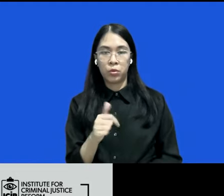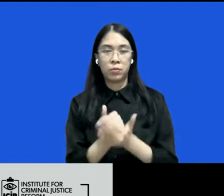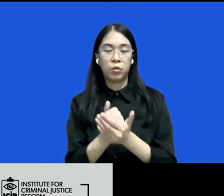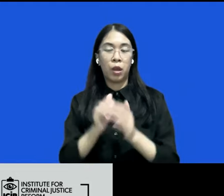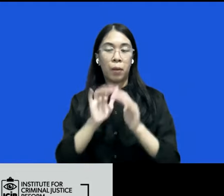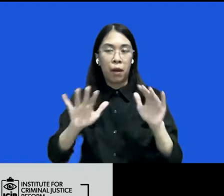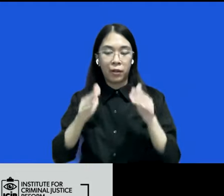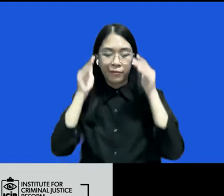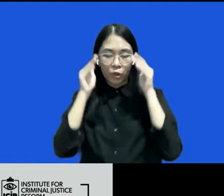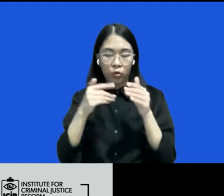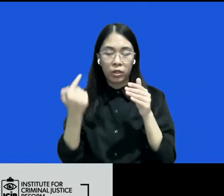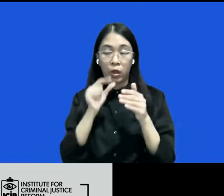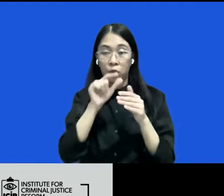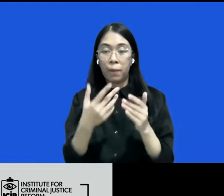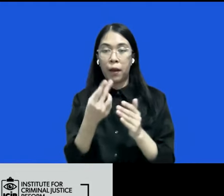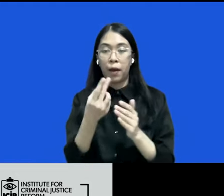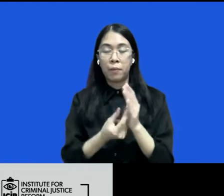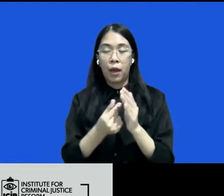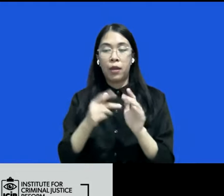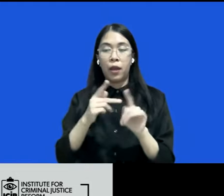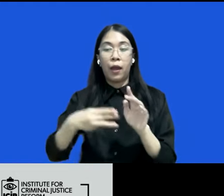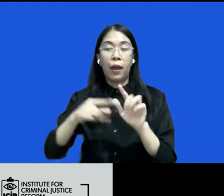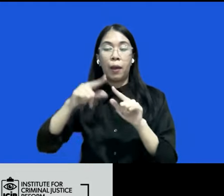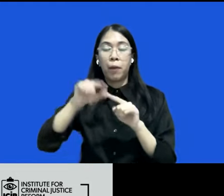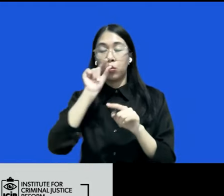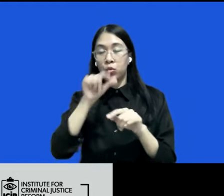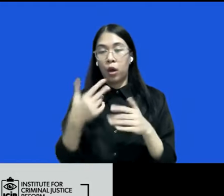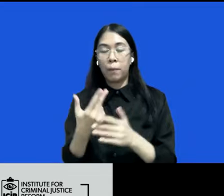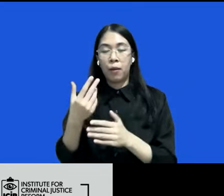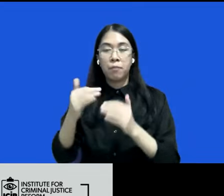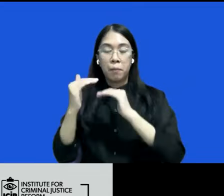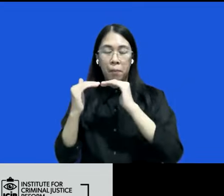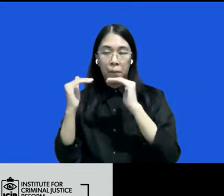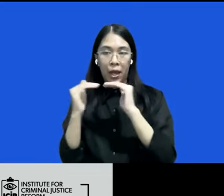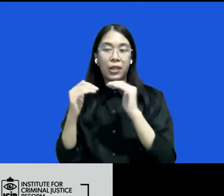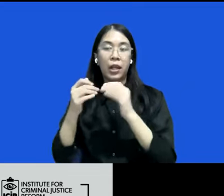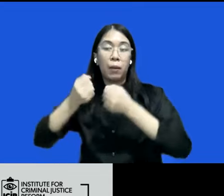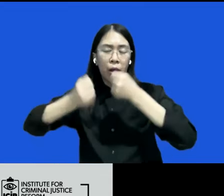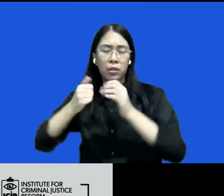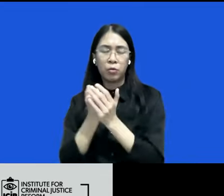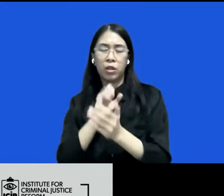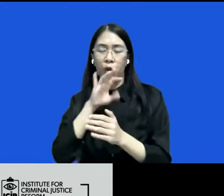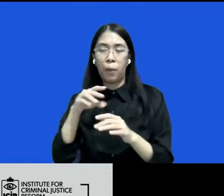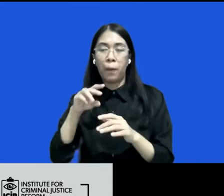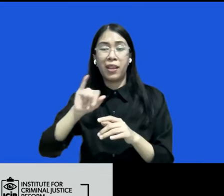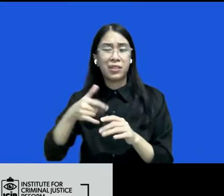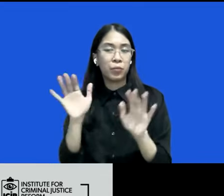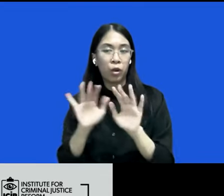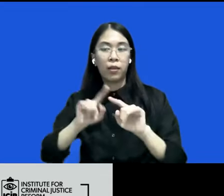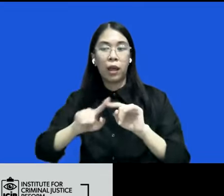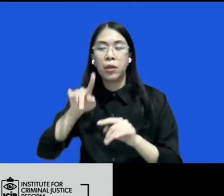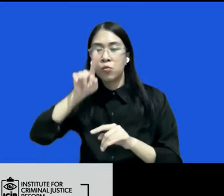dikonsen kita soal penghematan biaya peradilan pidana jawabannya memang harusnya gak dari restoratif justice kita perlu lagi mengidentifikasi